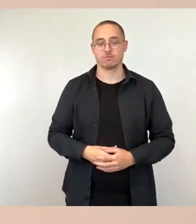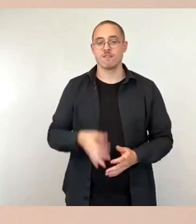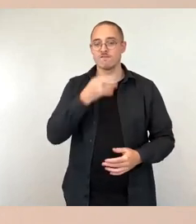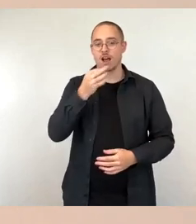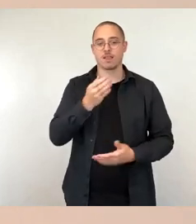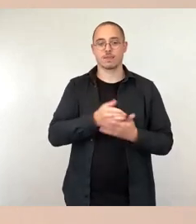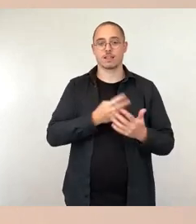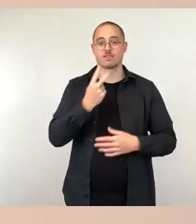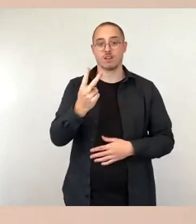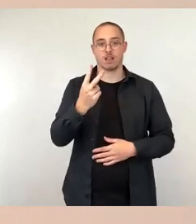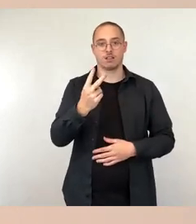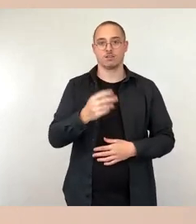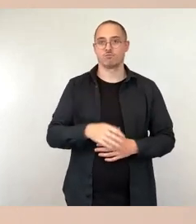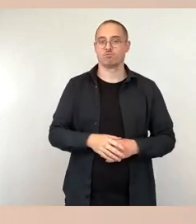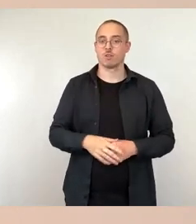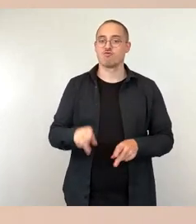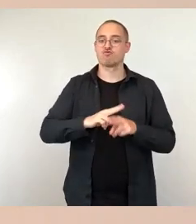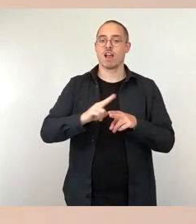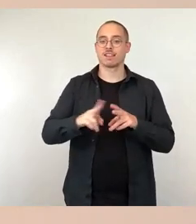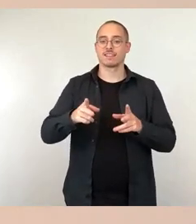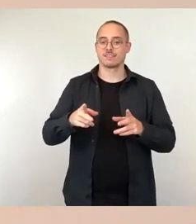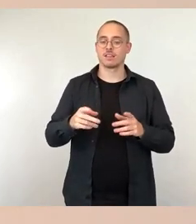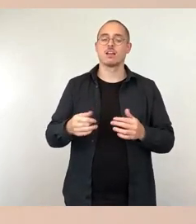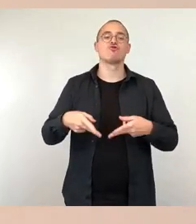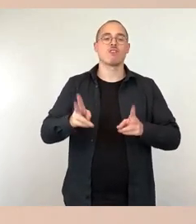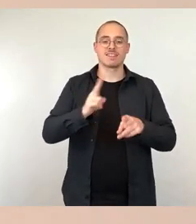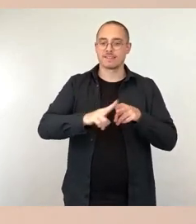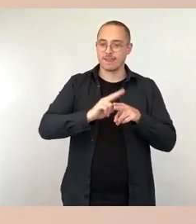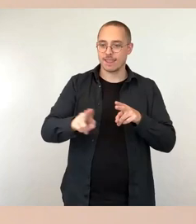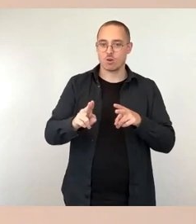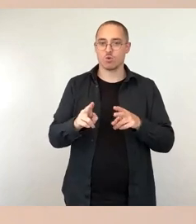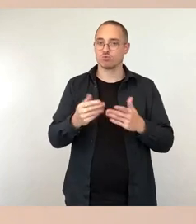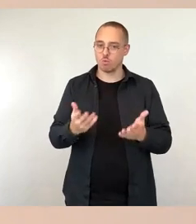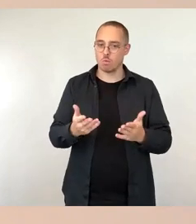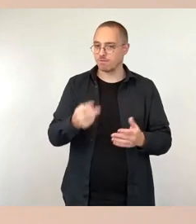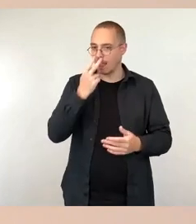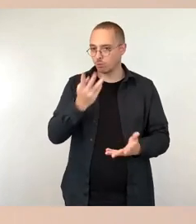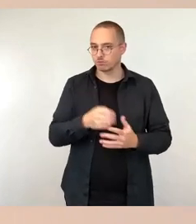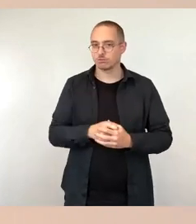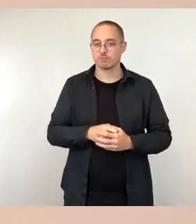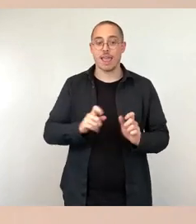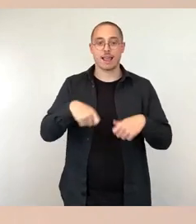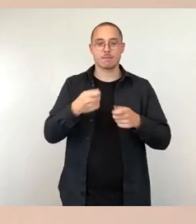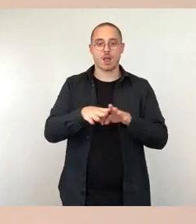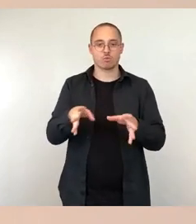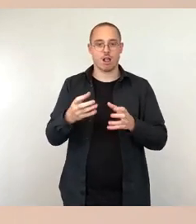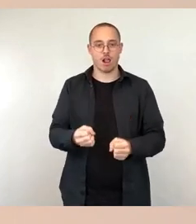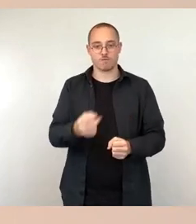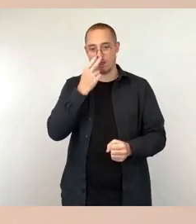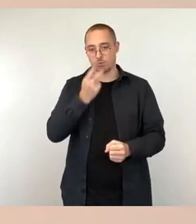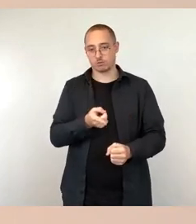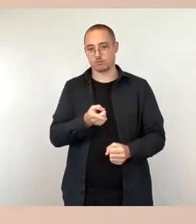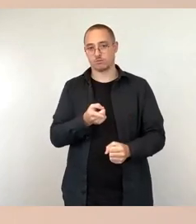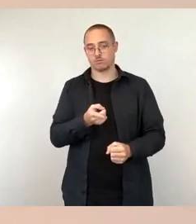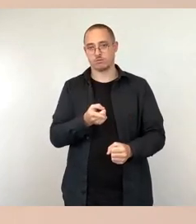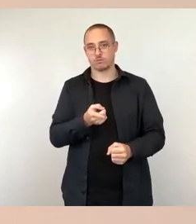Instandhaltung. Also im Ergebnishaushalt ist es so, dass, und das ist ja